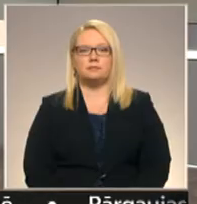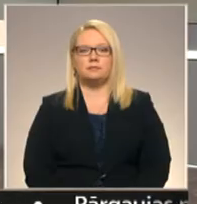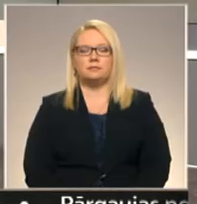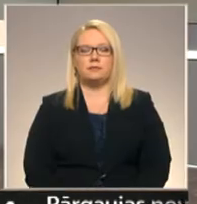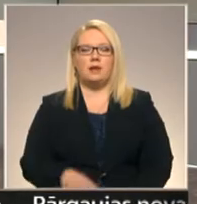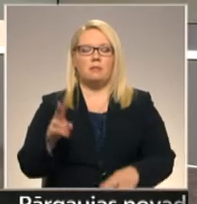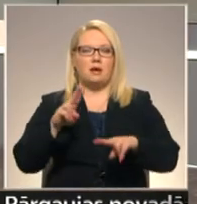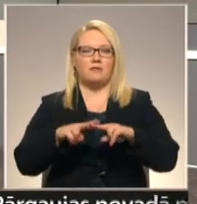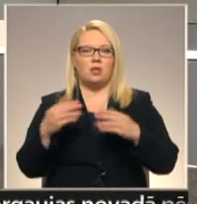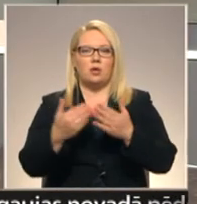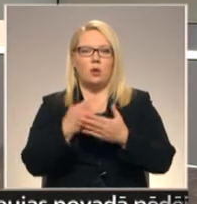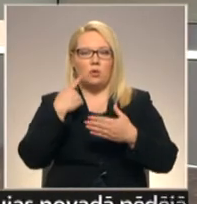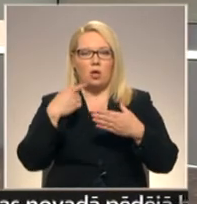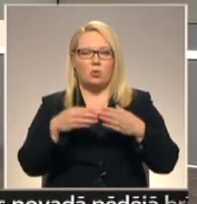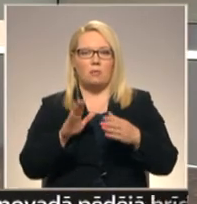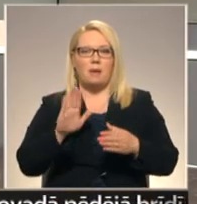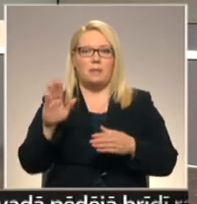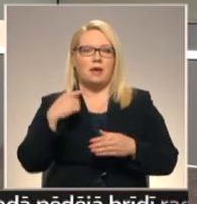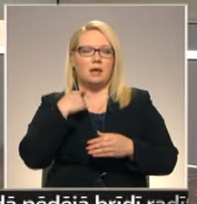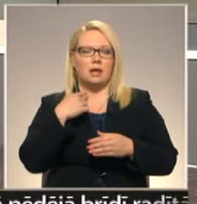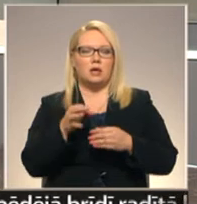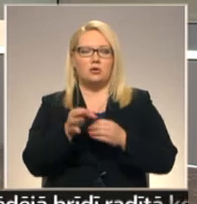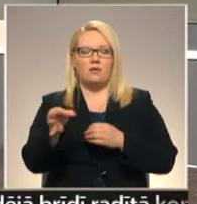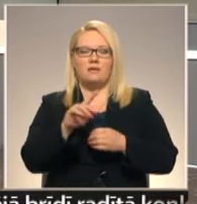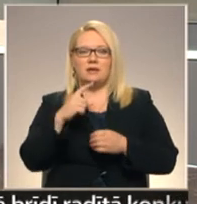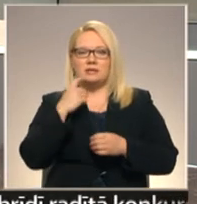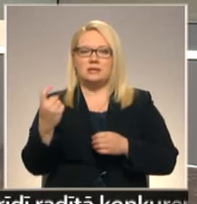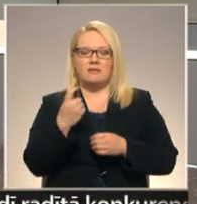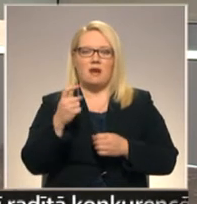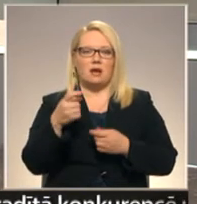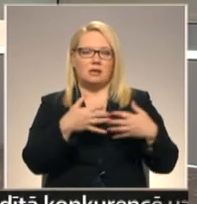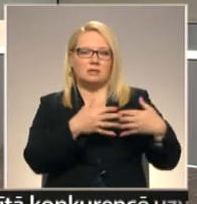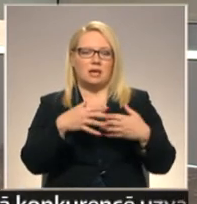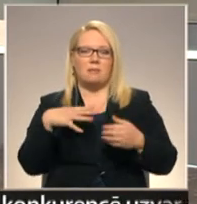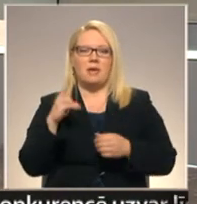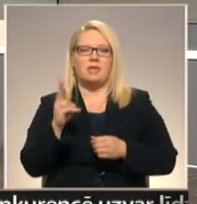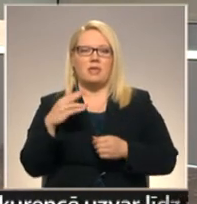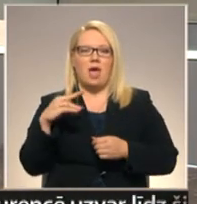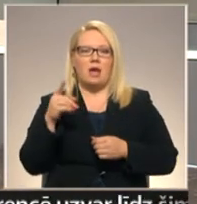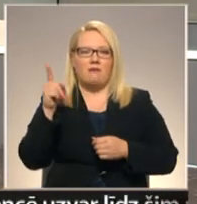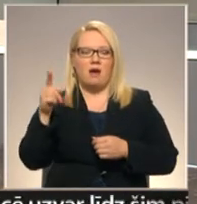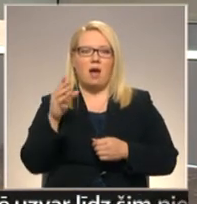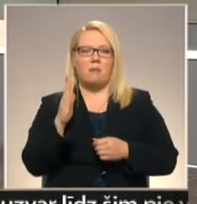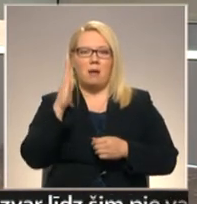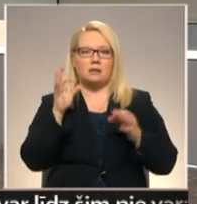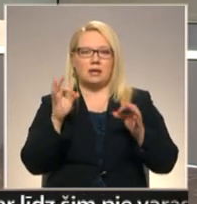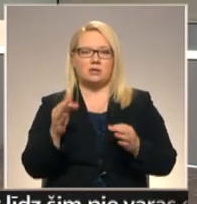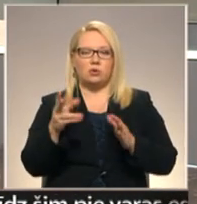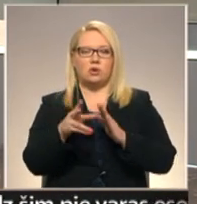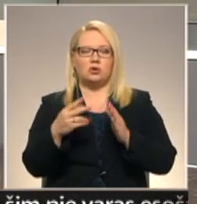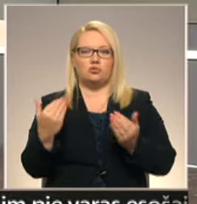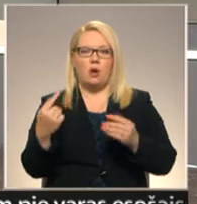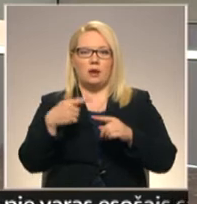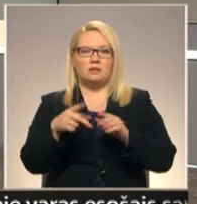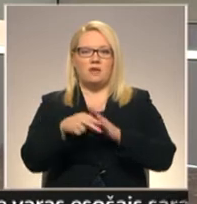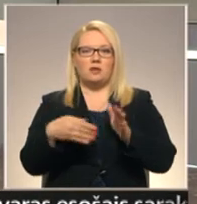Par vietu jaunajā domē no pierīgas novadiem vissīvākā cīņa bija ķekavā. Balstiesīgai, kuri šoreiz vēlēšanās